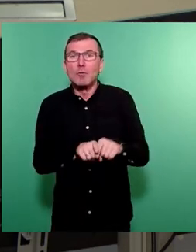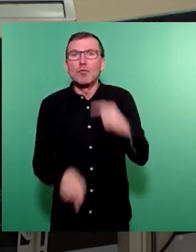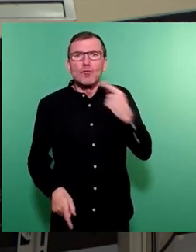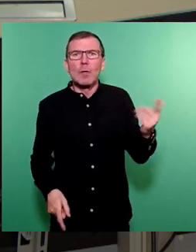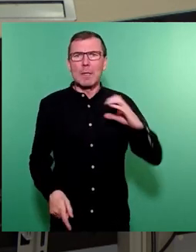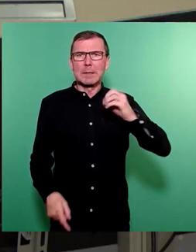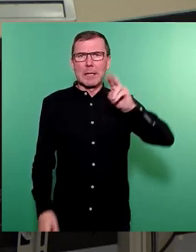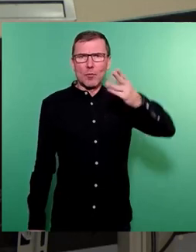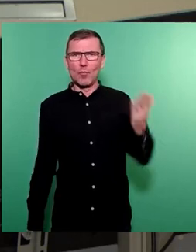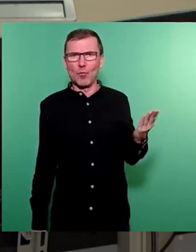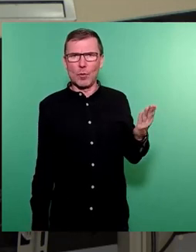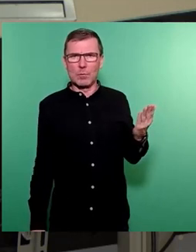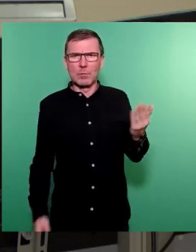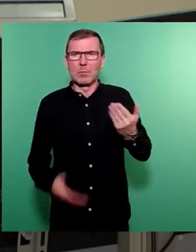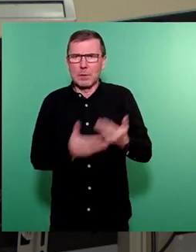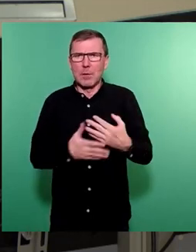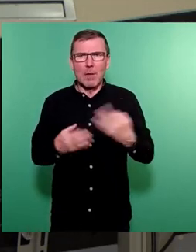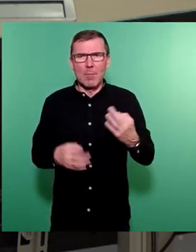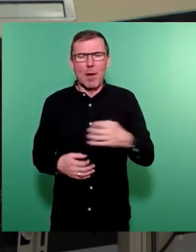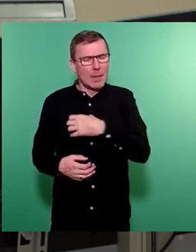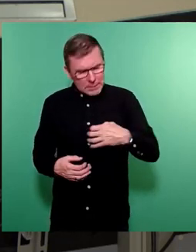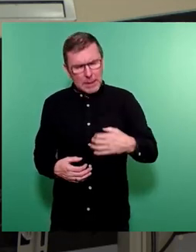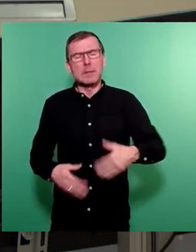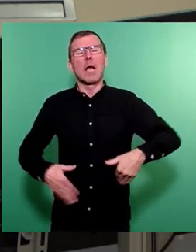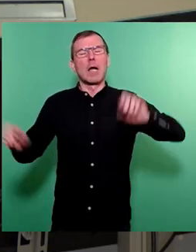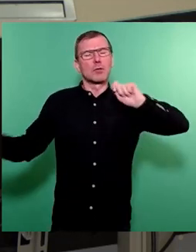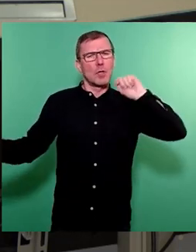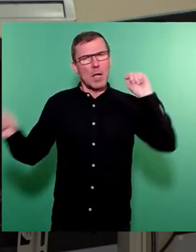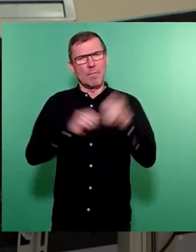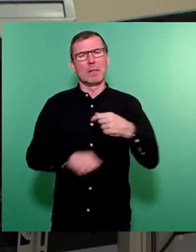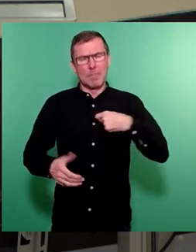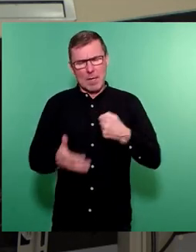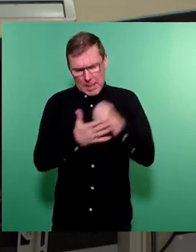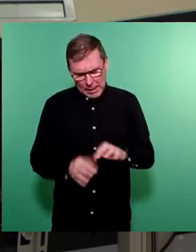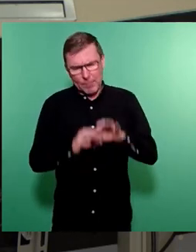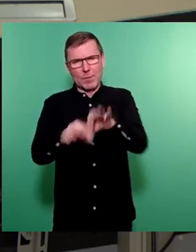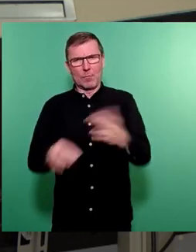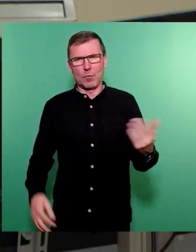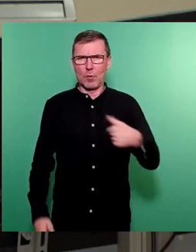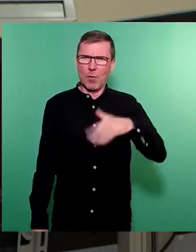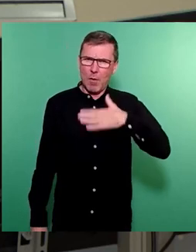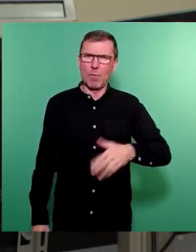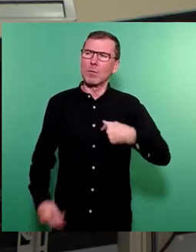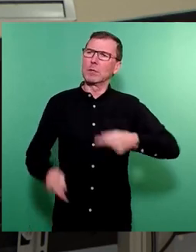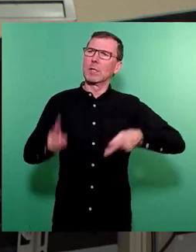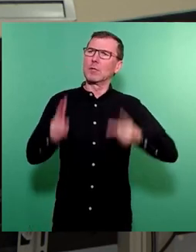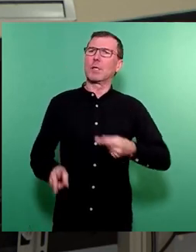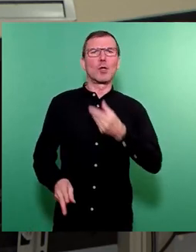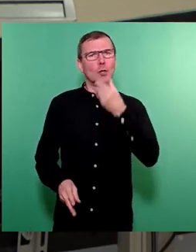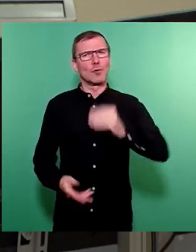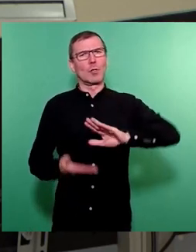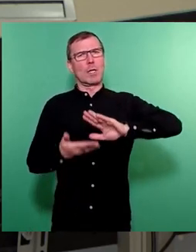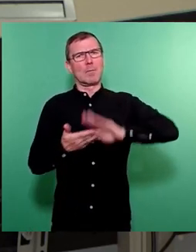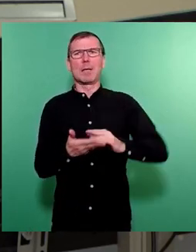CDU. Deshalb, wir brauchen in Dresden eine Asylwende. Wir setzen uns dafür ein und wollen gerne, dass unsere Stadt schöner bleibt und